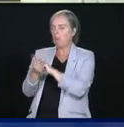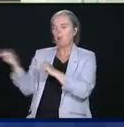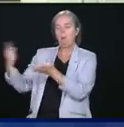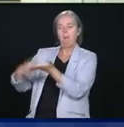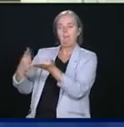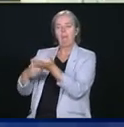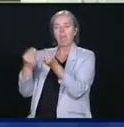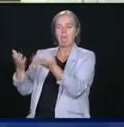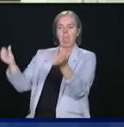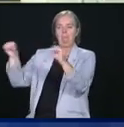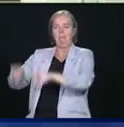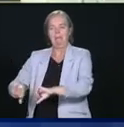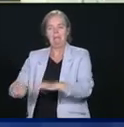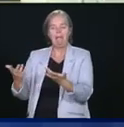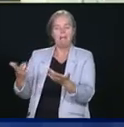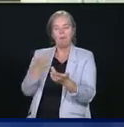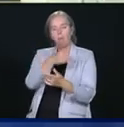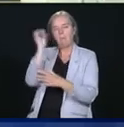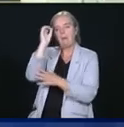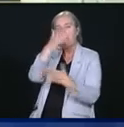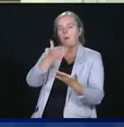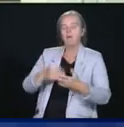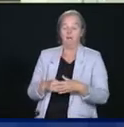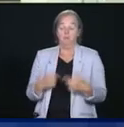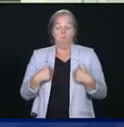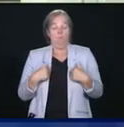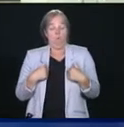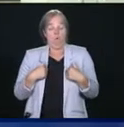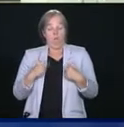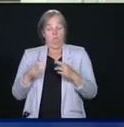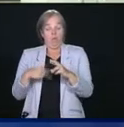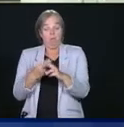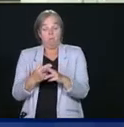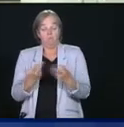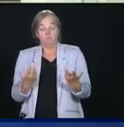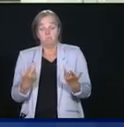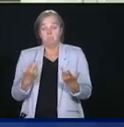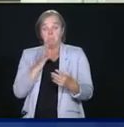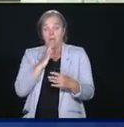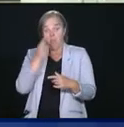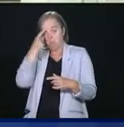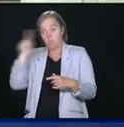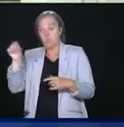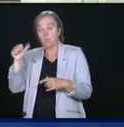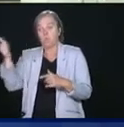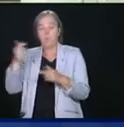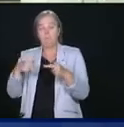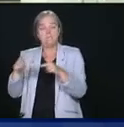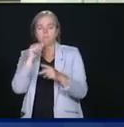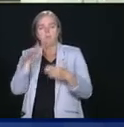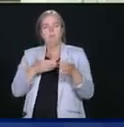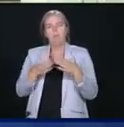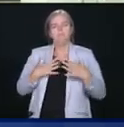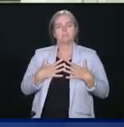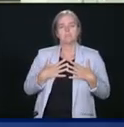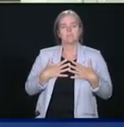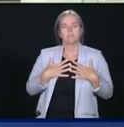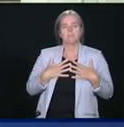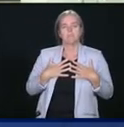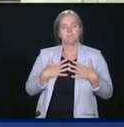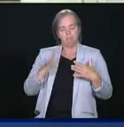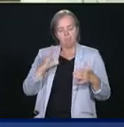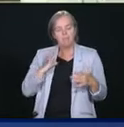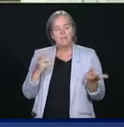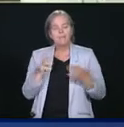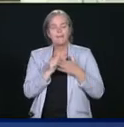Je ne pas parler pour d'autres pays, mais au Canada, nous devons de nous rassembler, et les leaders canadiens, que ce soit